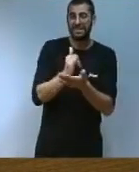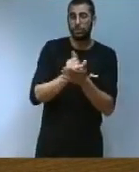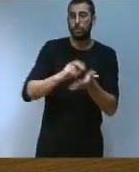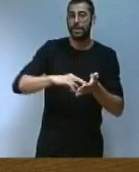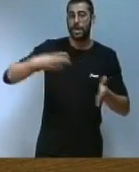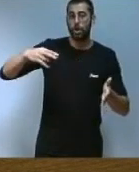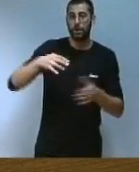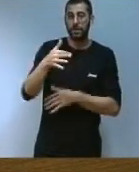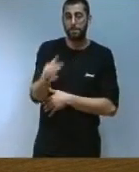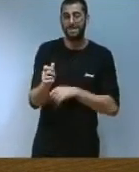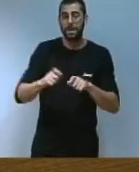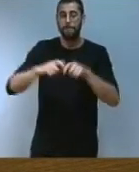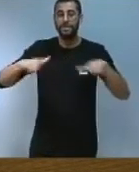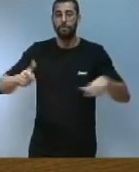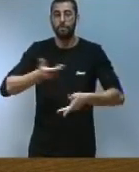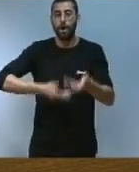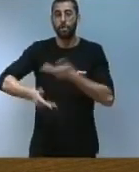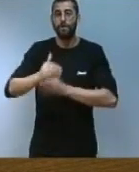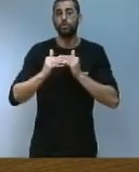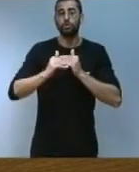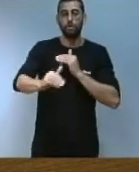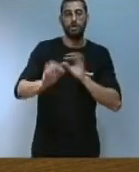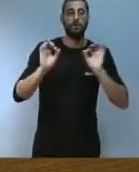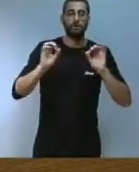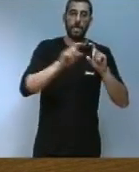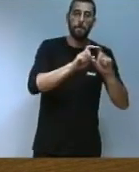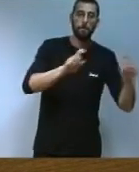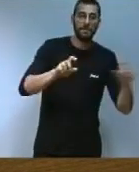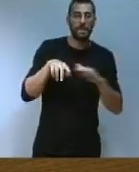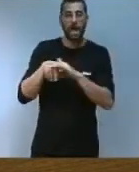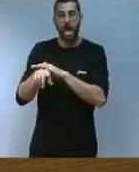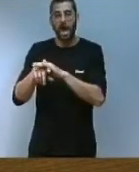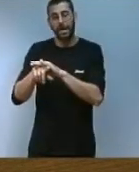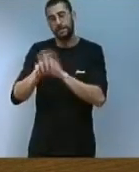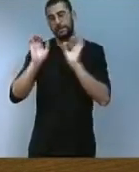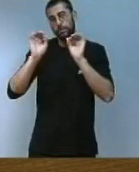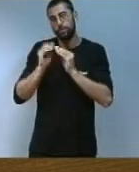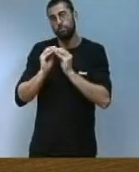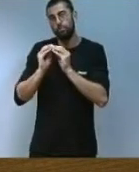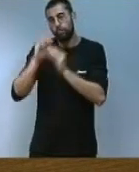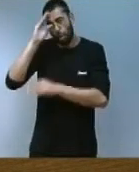la posada en marxa de plataformes de col·laboració sostenibles entre empreses i agents generadors de coneixement